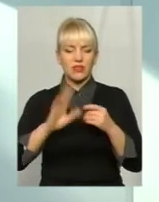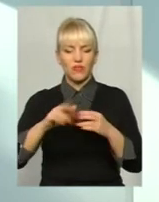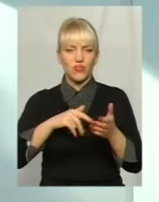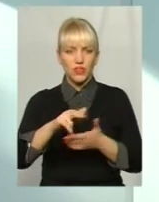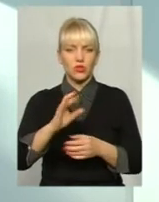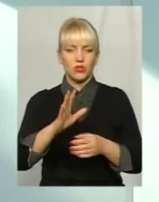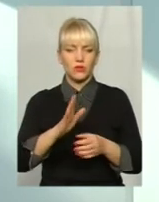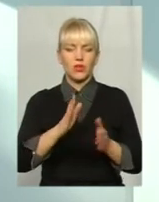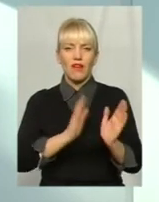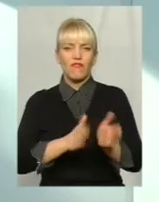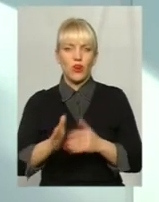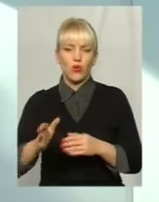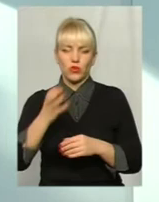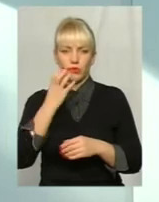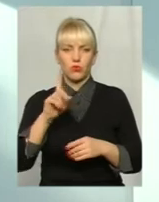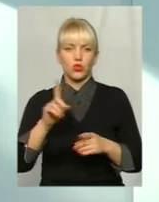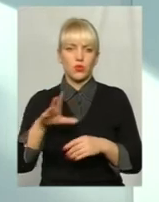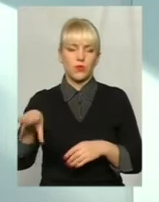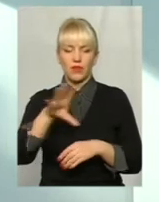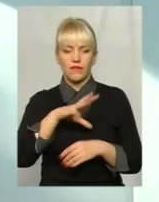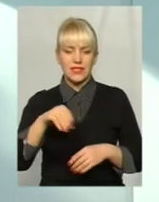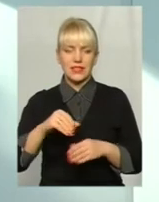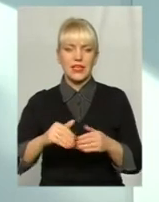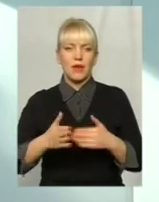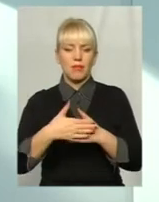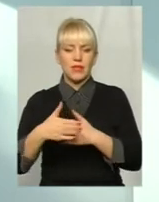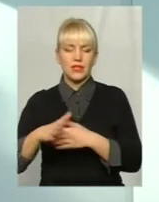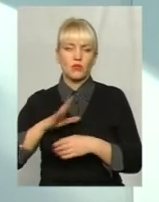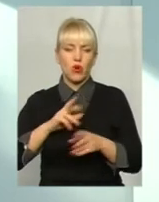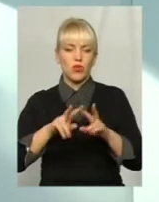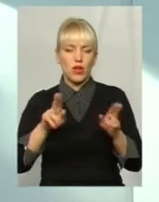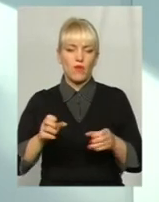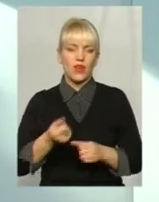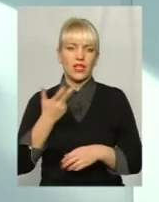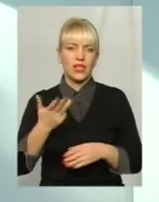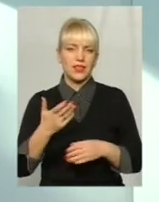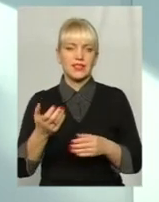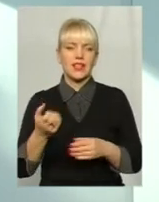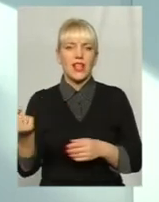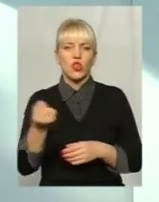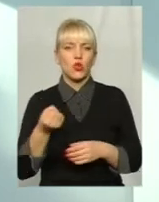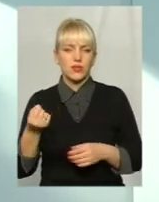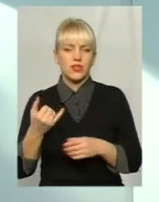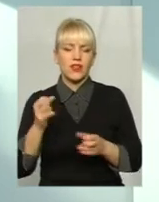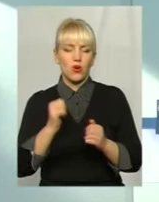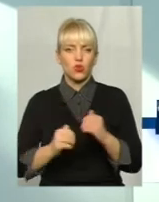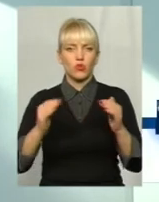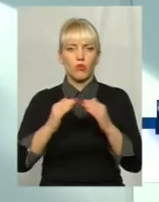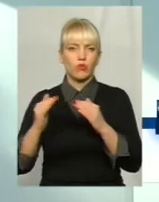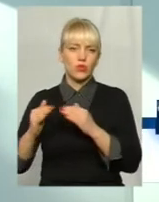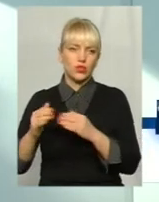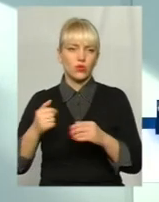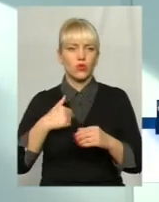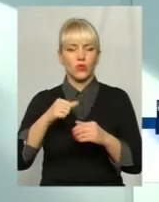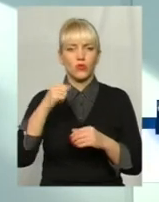було одинакова кількість теплоносія. На кожному будинку, а я вже сказав, в в місті 930 будинків, в